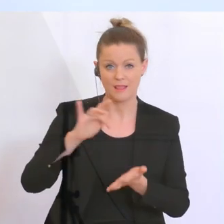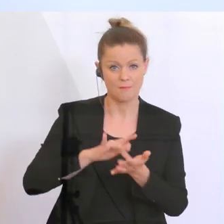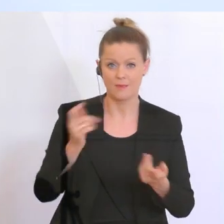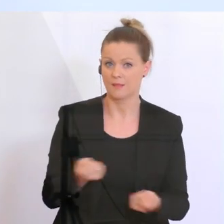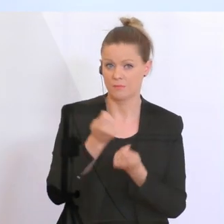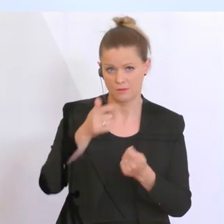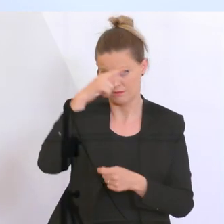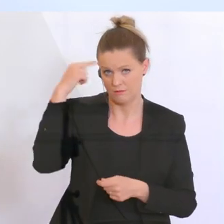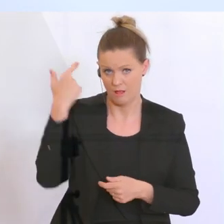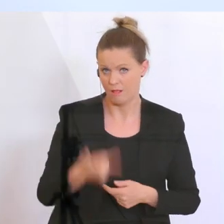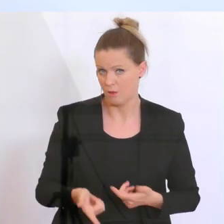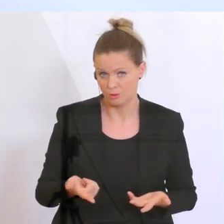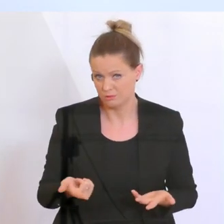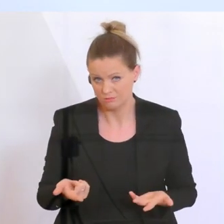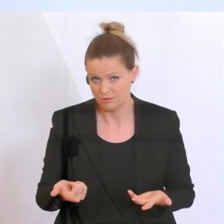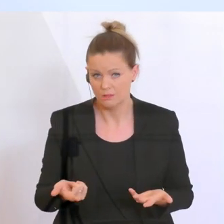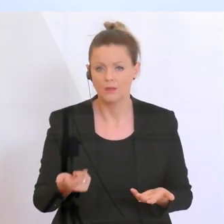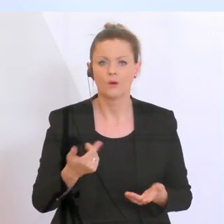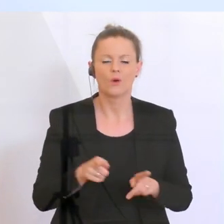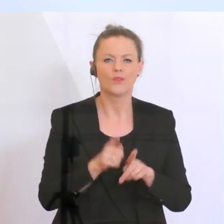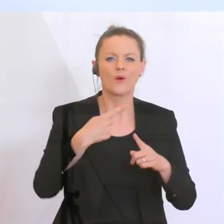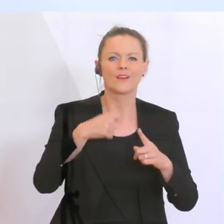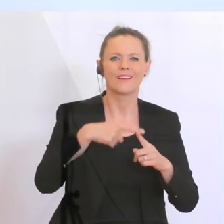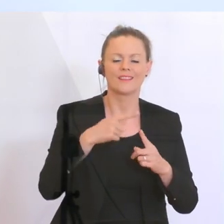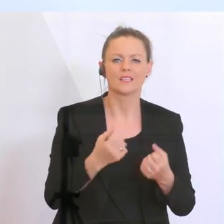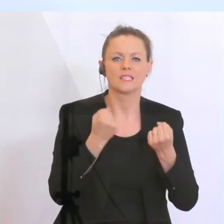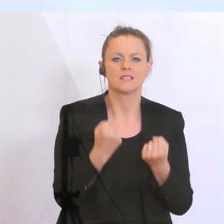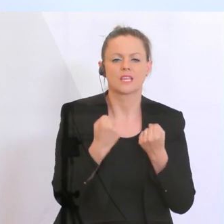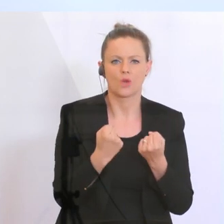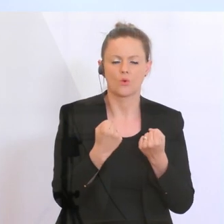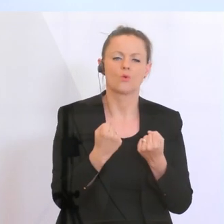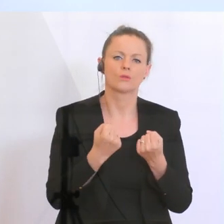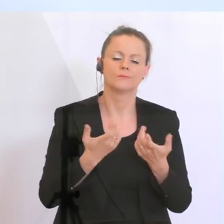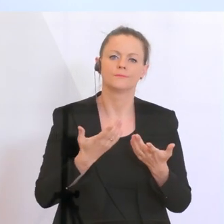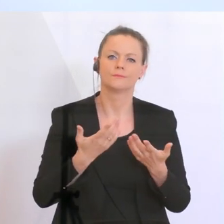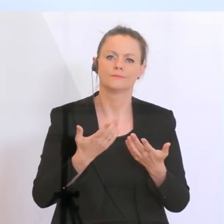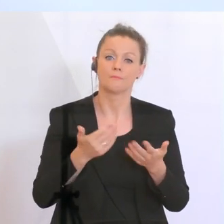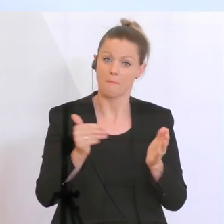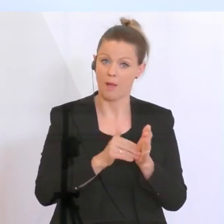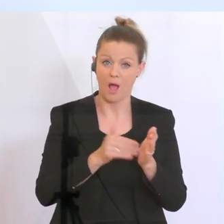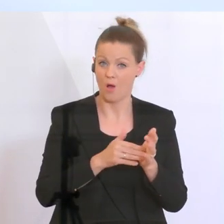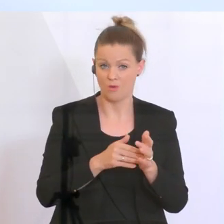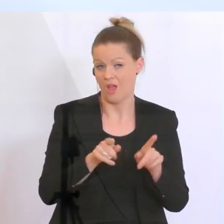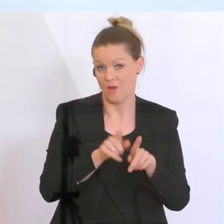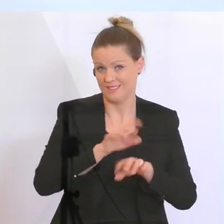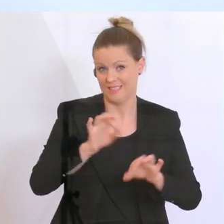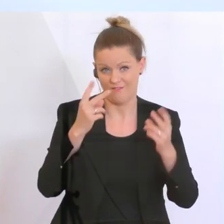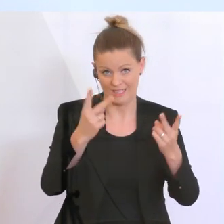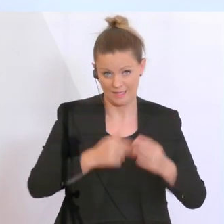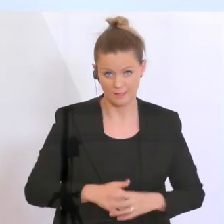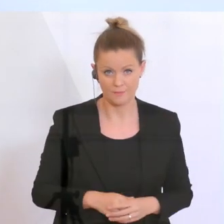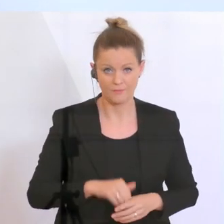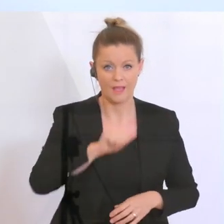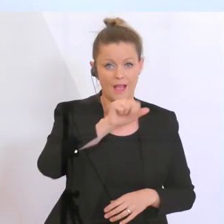wenig Sinn. Und die Kreditsicherungen, die es entsprechend braucht, sind auch wesentlich. Die